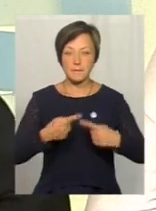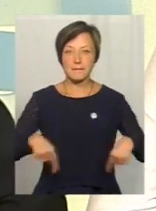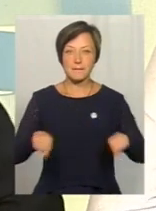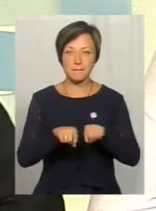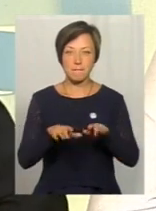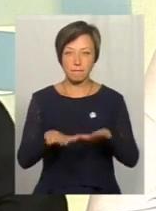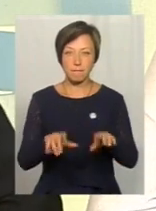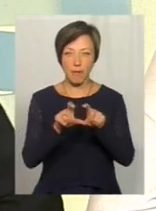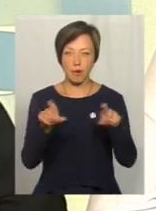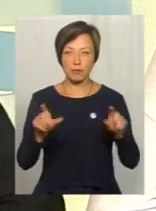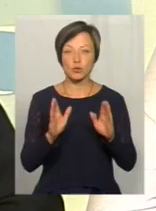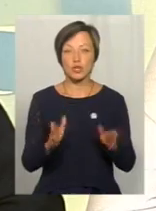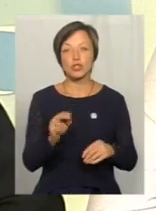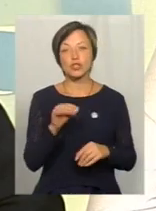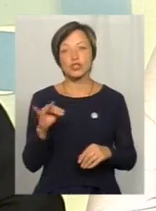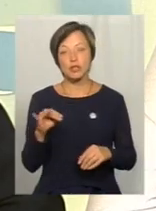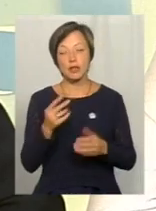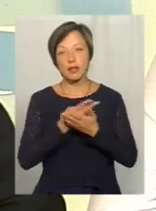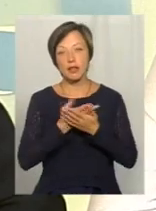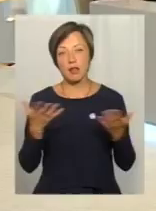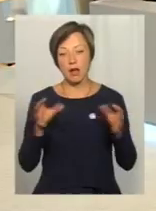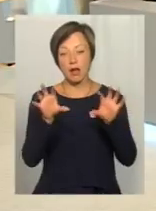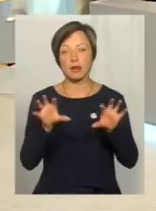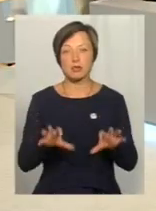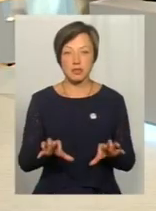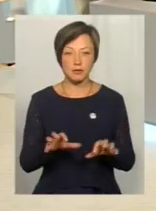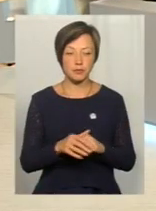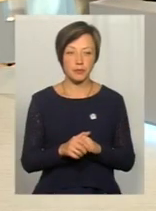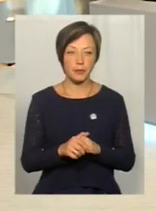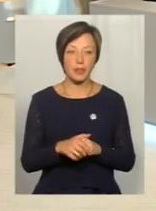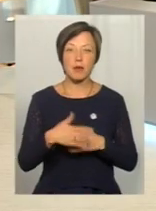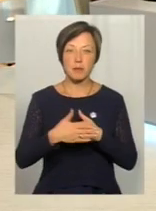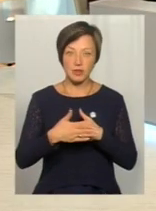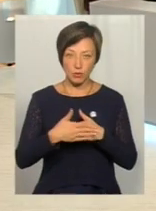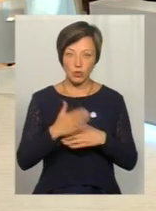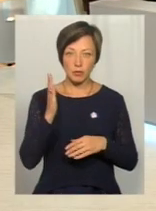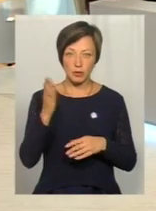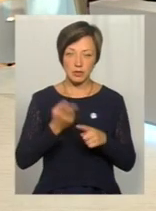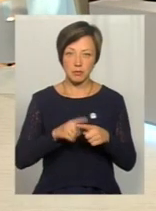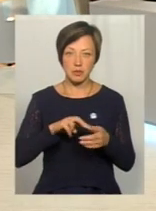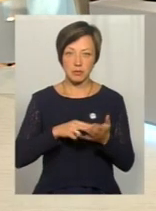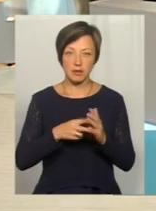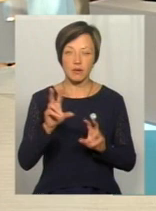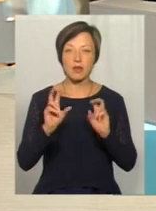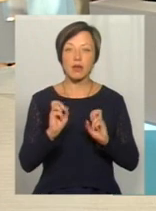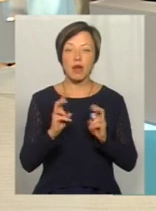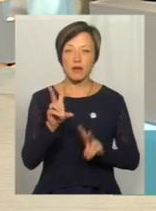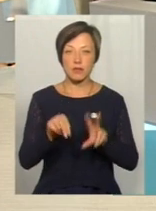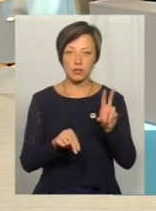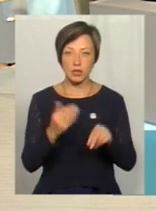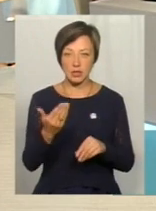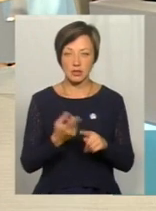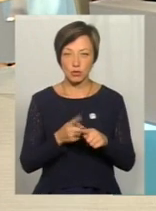Чи, ну, легалізація, чи воно… Але от наскільки близькою є ця перспектива? Як ви вважаєте? І індустріального